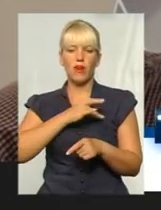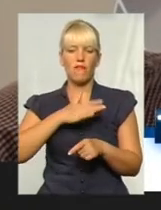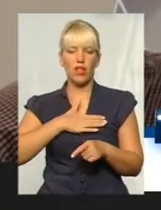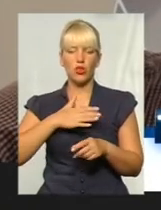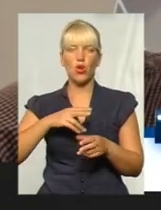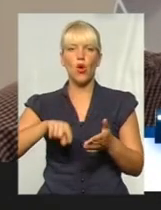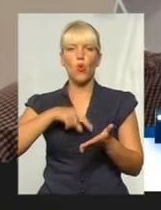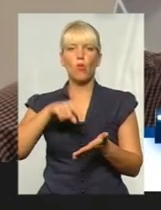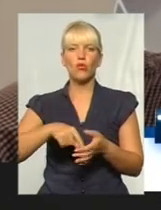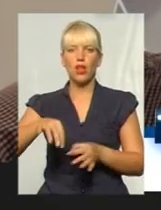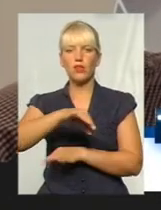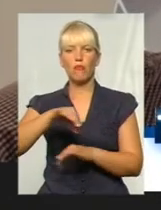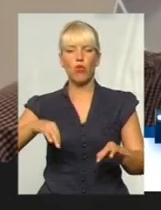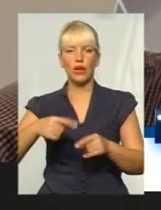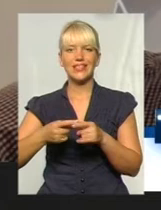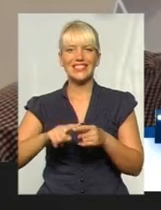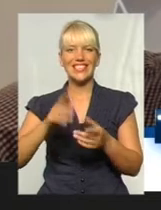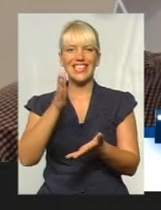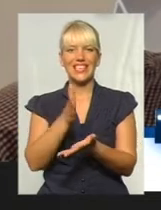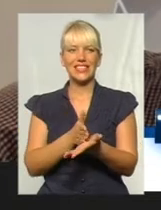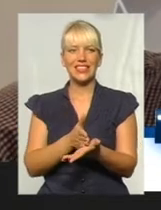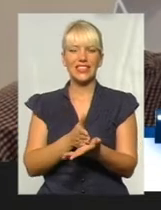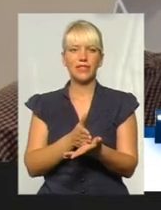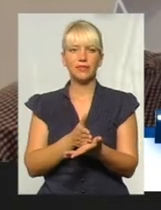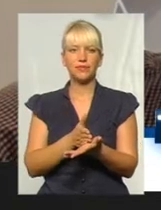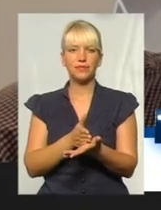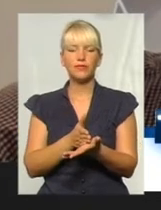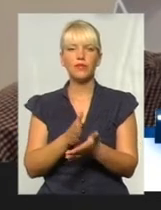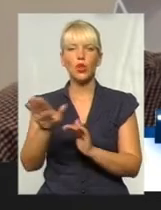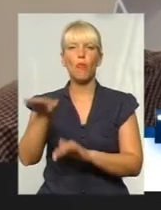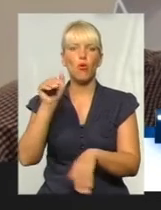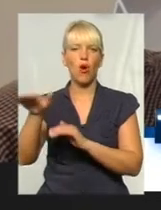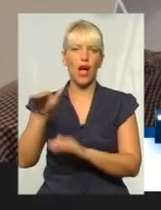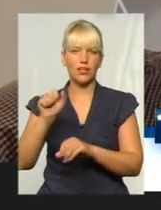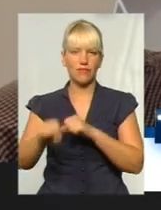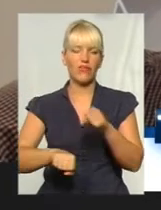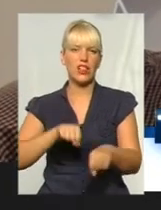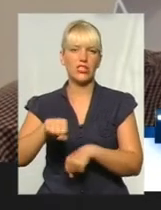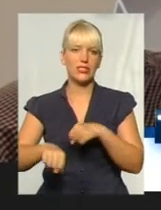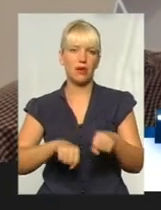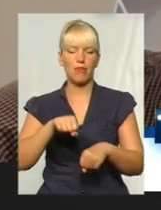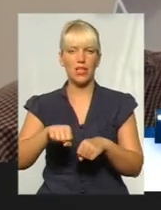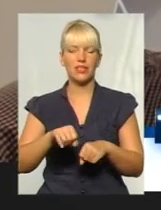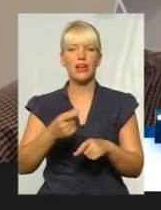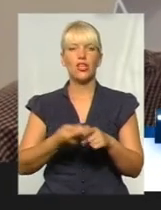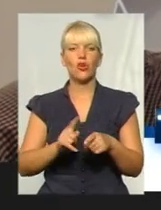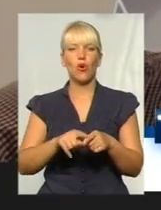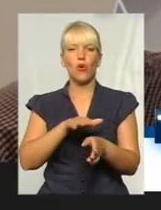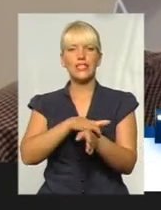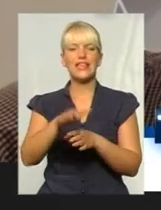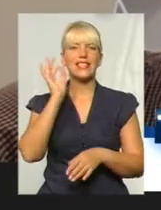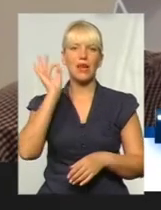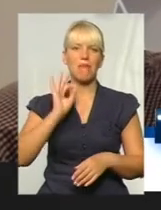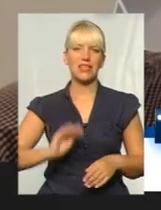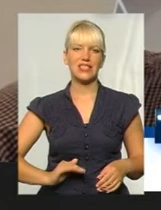проєкт – це є велосипальний прокат велосипедів. Його здійснює німецька